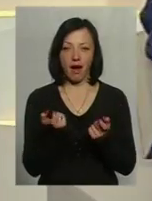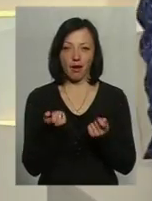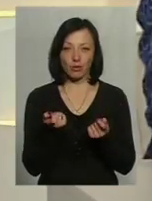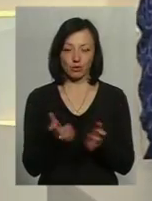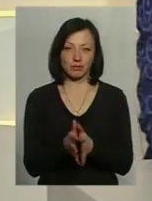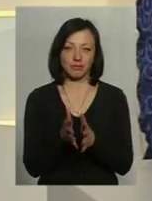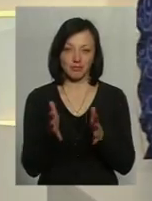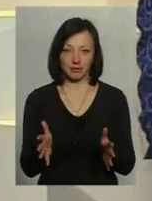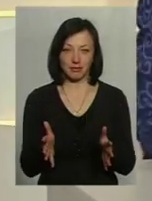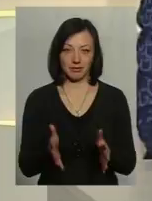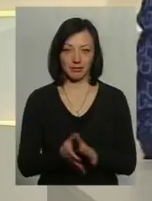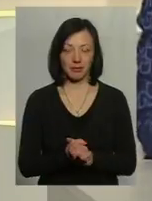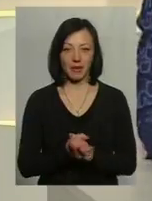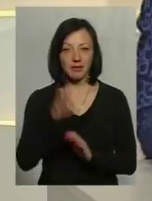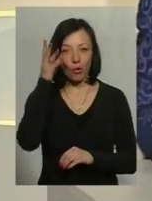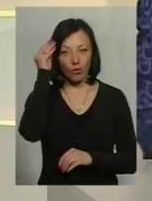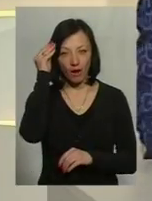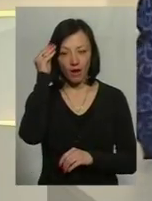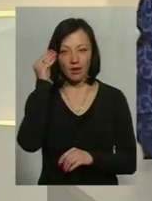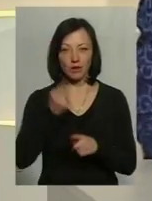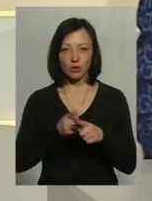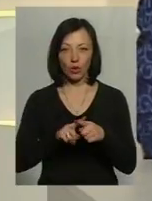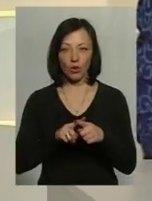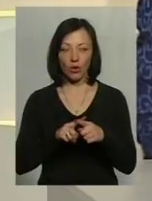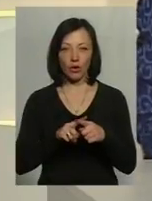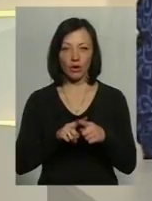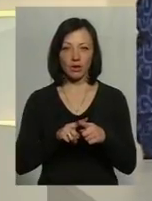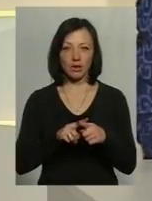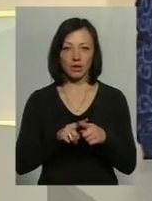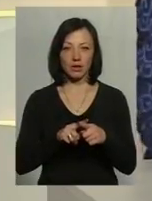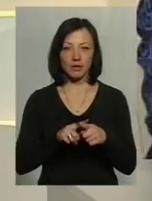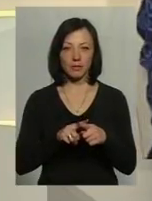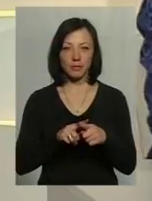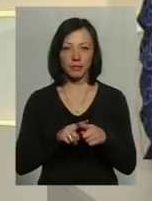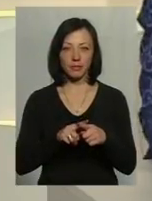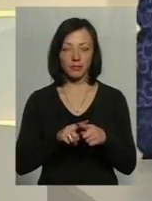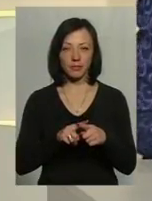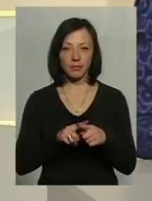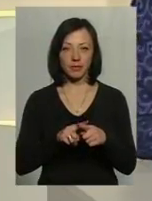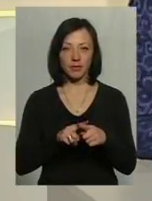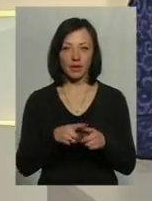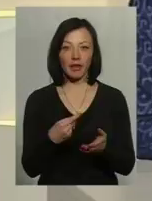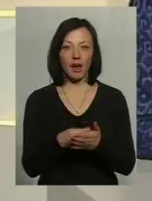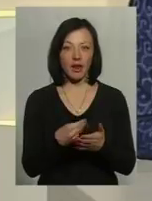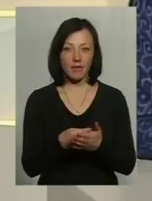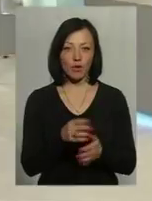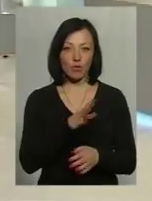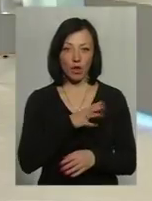з врахуванням отого тарифу, і вона була достойною.